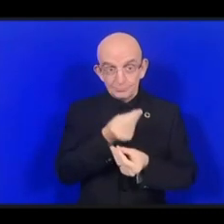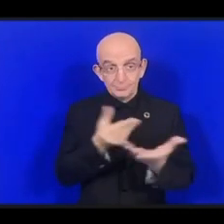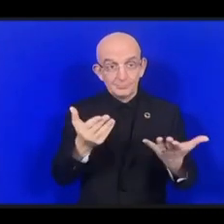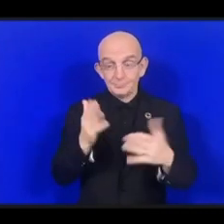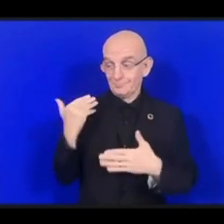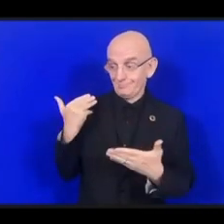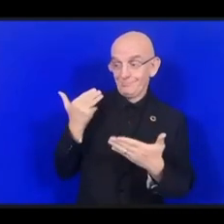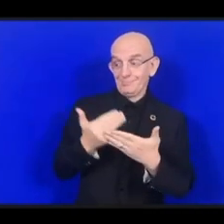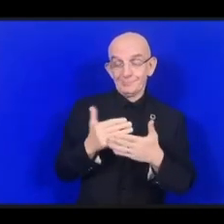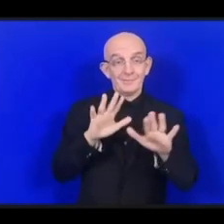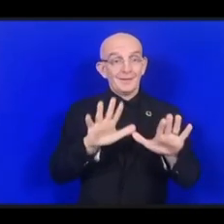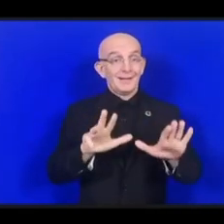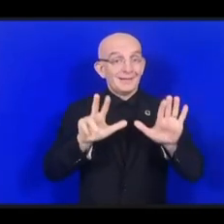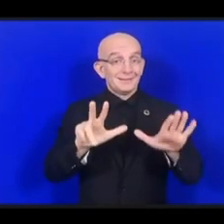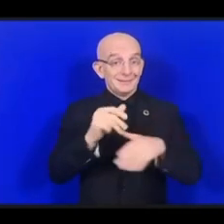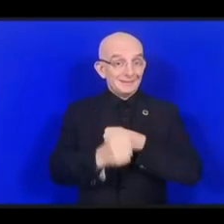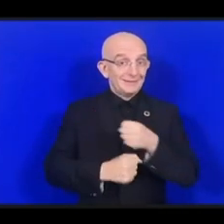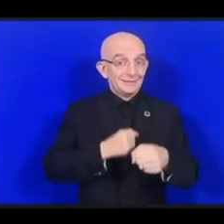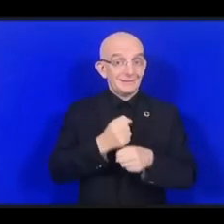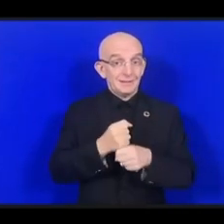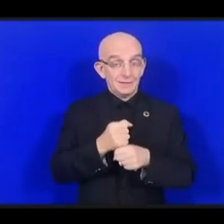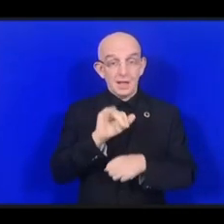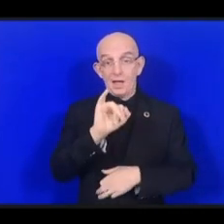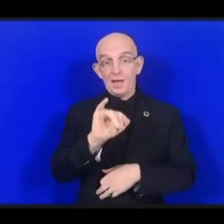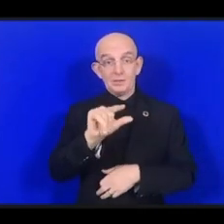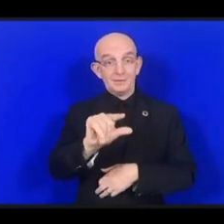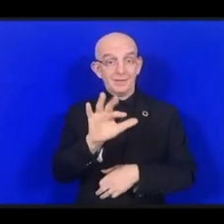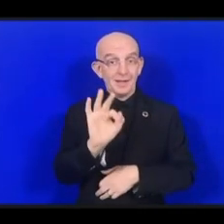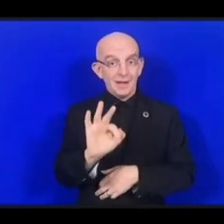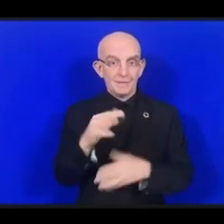путем, который прошел IGF,